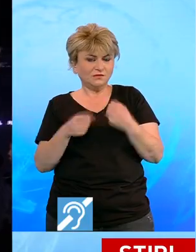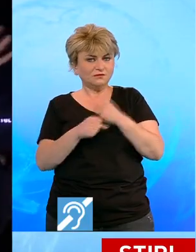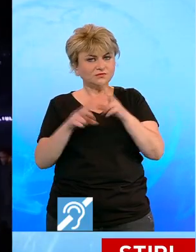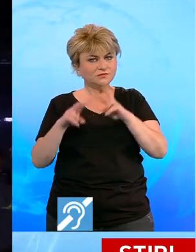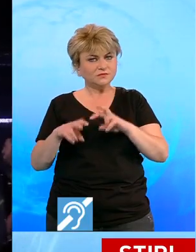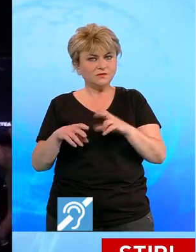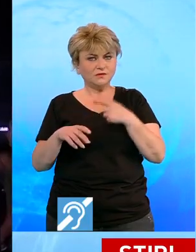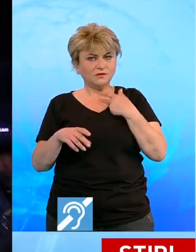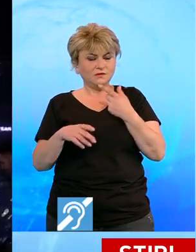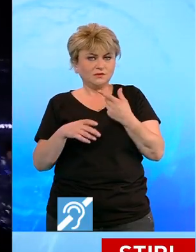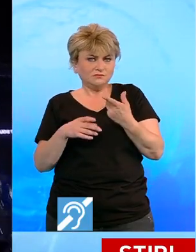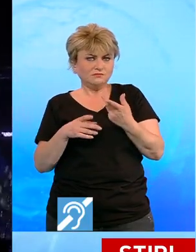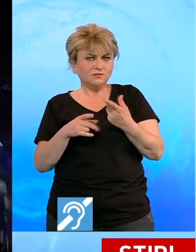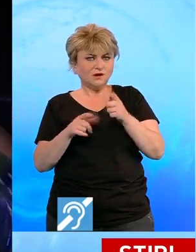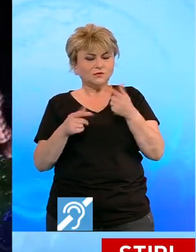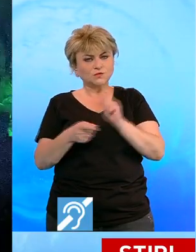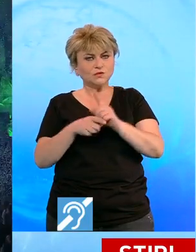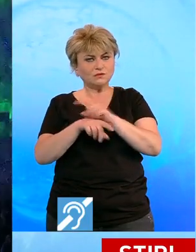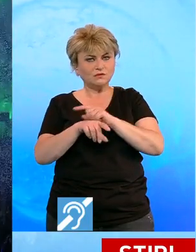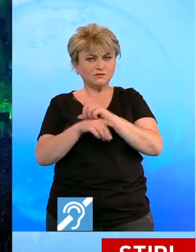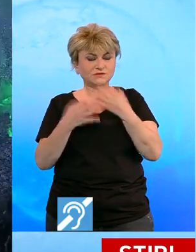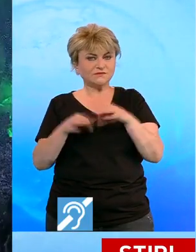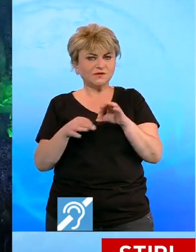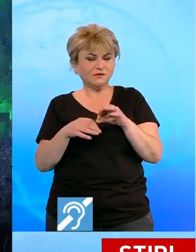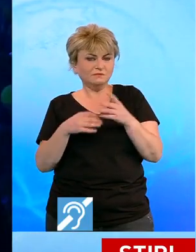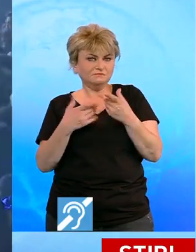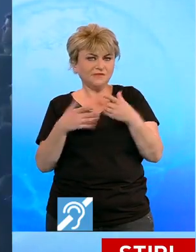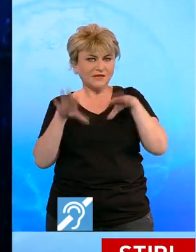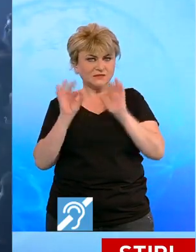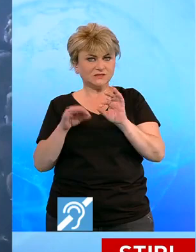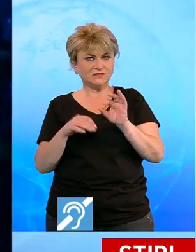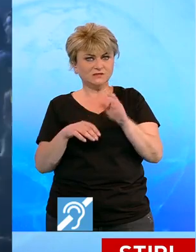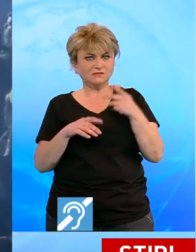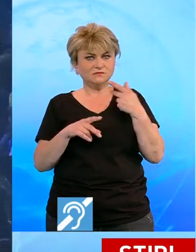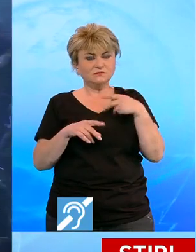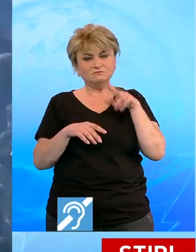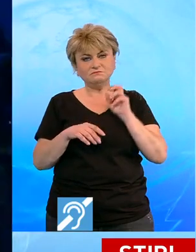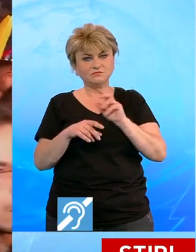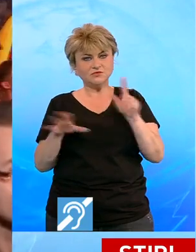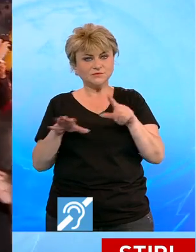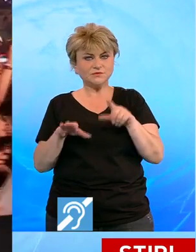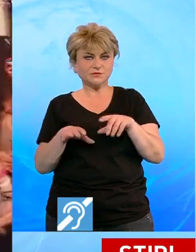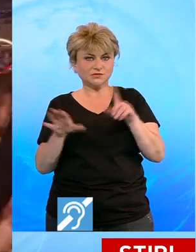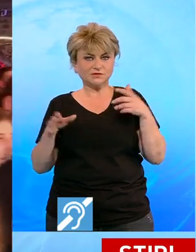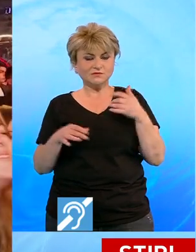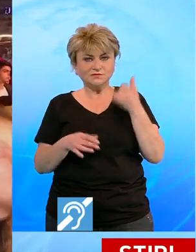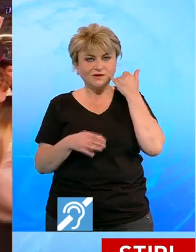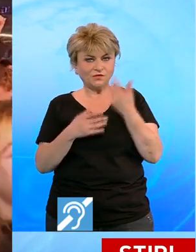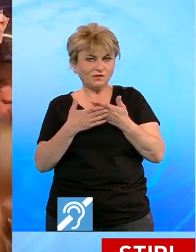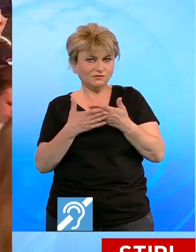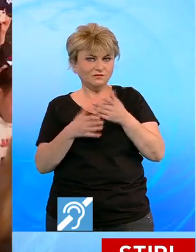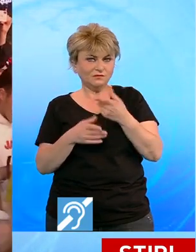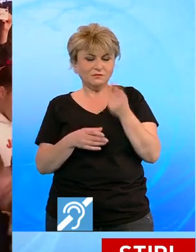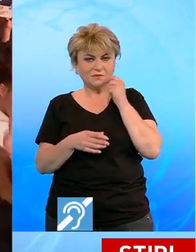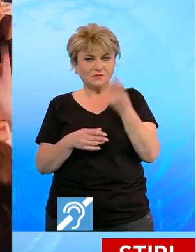victime i-au ajutat ca la scurt timp cei doi să fie identificați. În plus, proveniența celor 17 telefoane găsite asupra